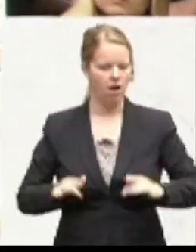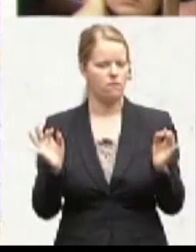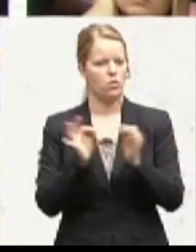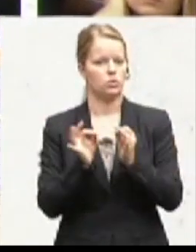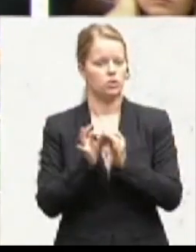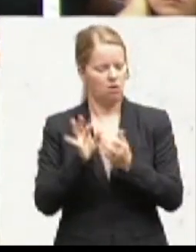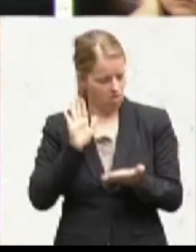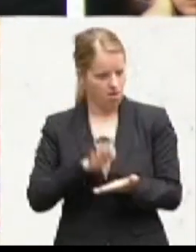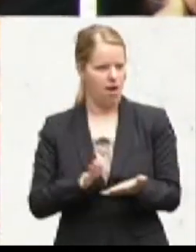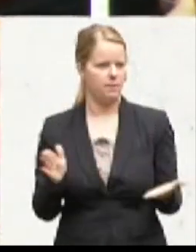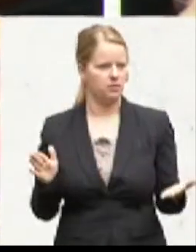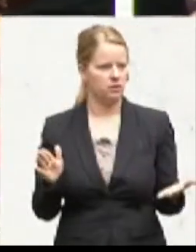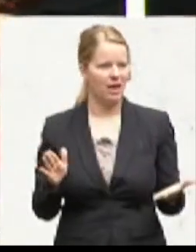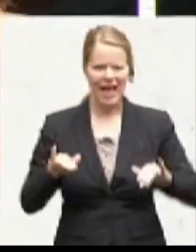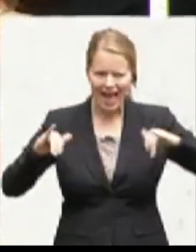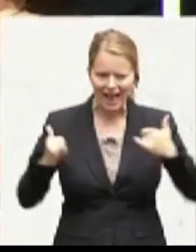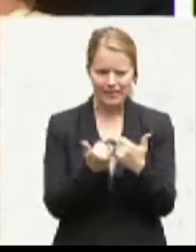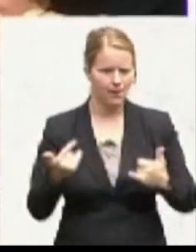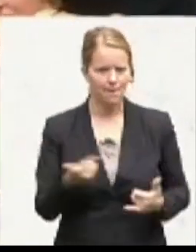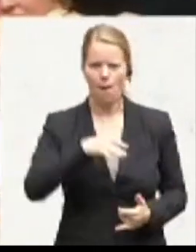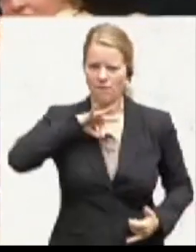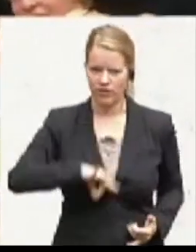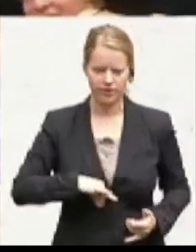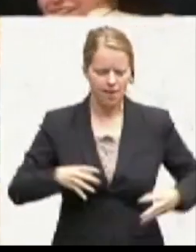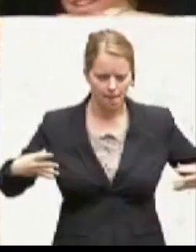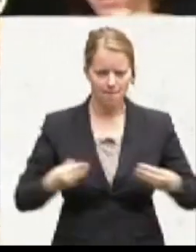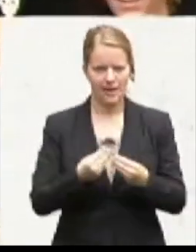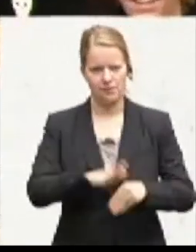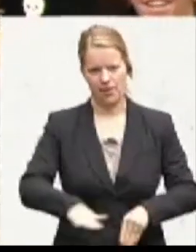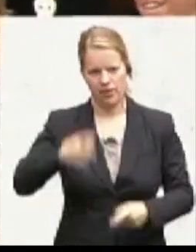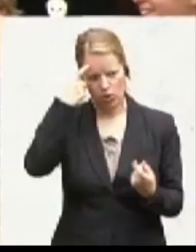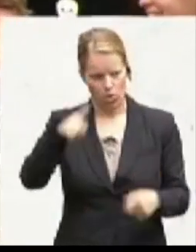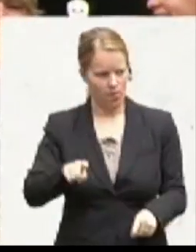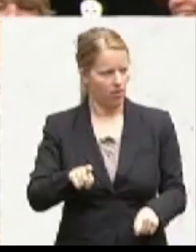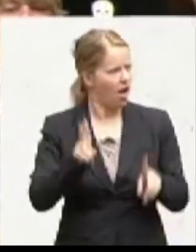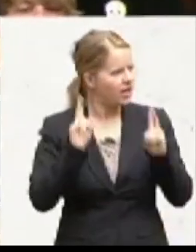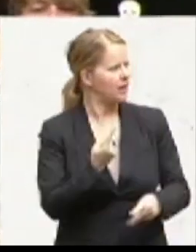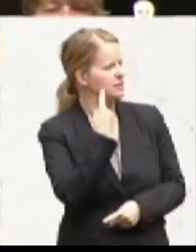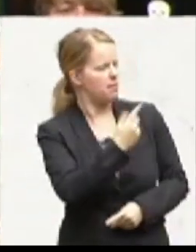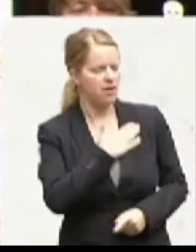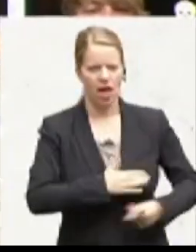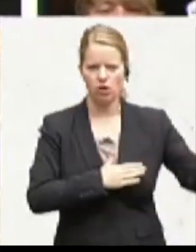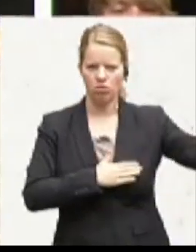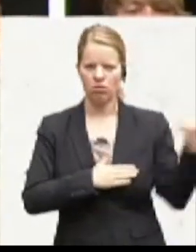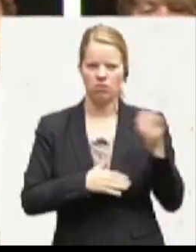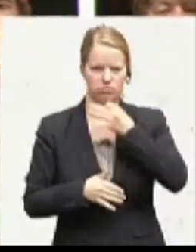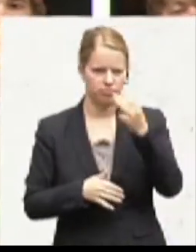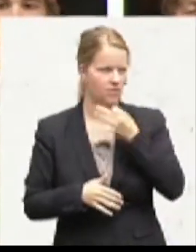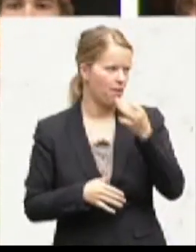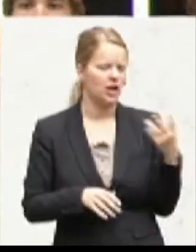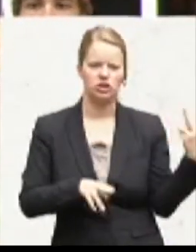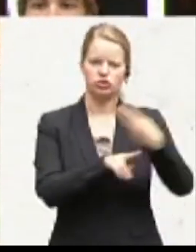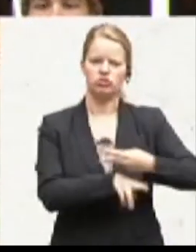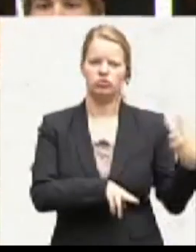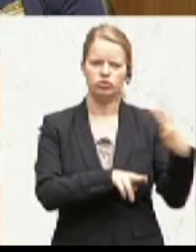verdammt noch einmal die Pflicht, sich gemeinsam um ihre Kinder zu kühnen. Sie können gerne noch einmal herauskommen, hier reden, aber sparen Sie sich Ihre Zwischenrufe. Man